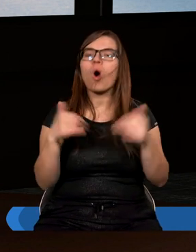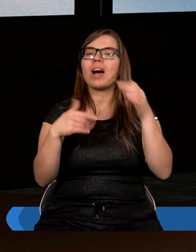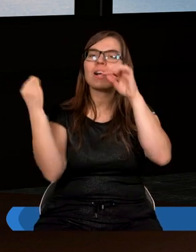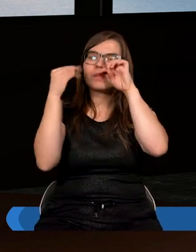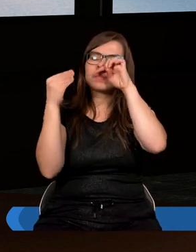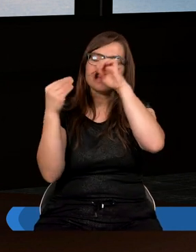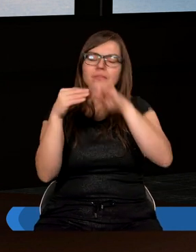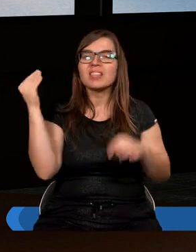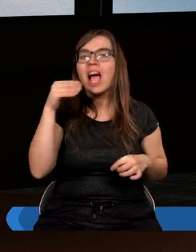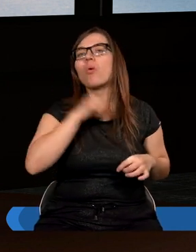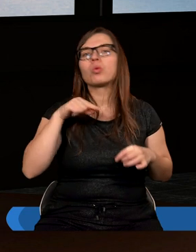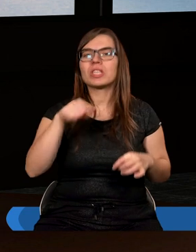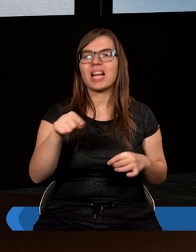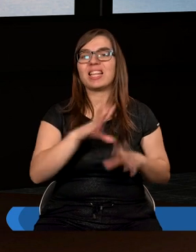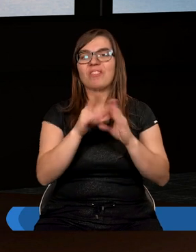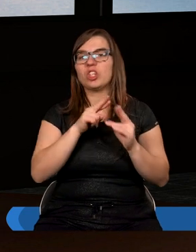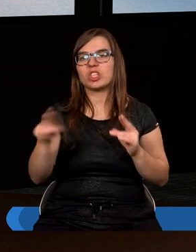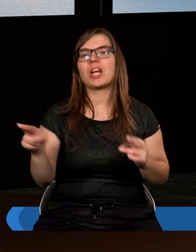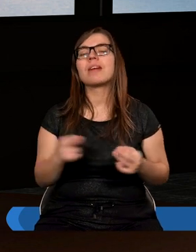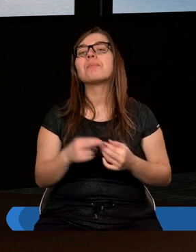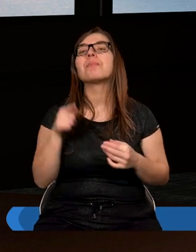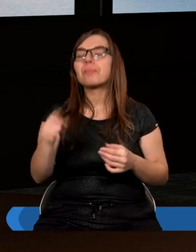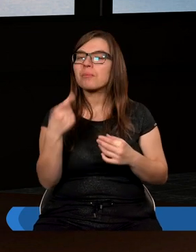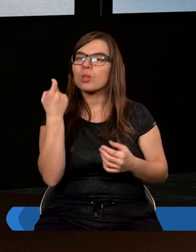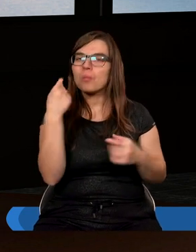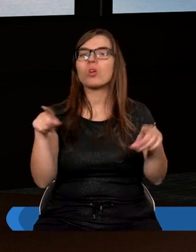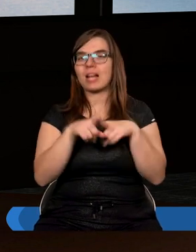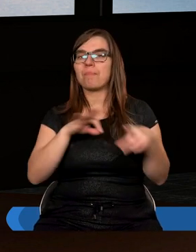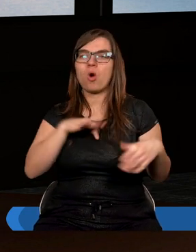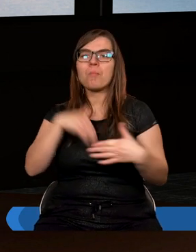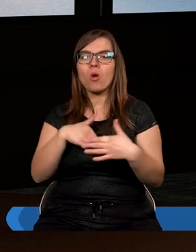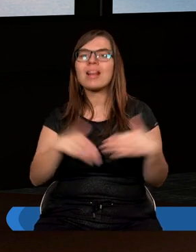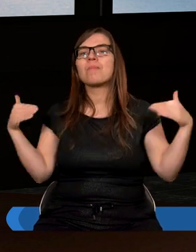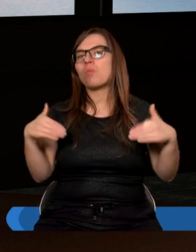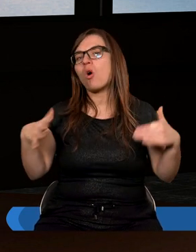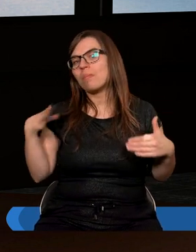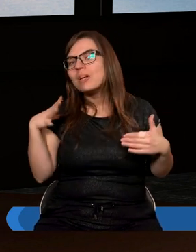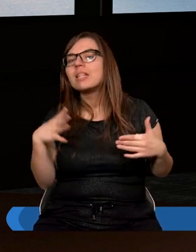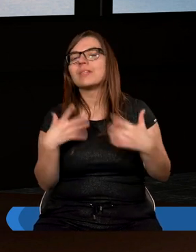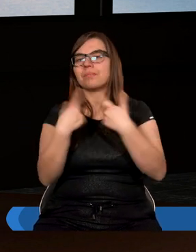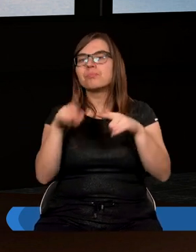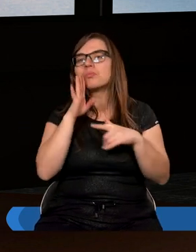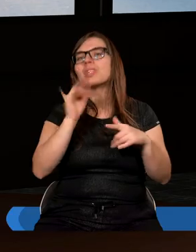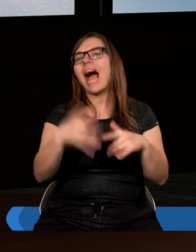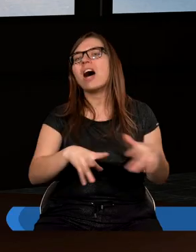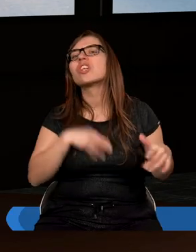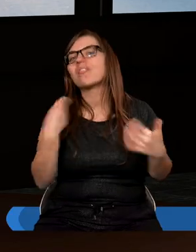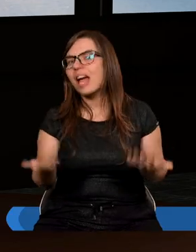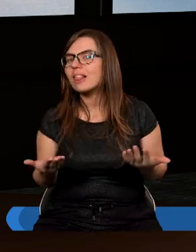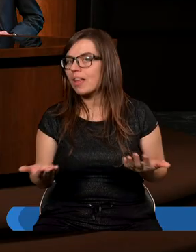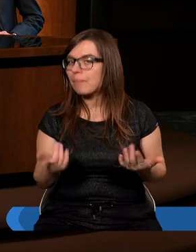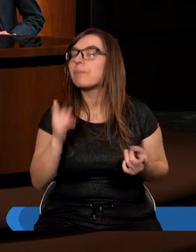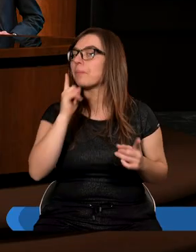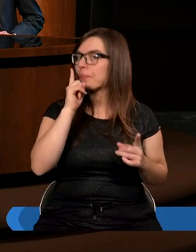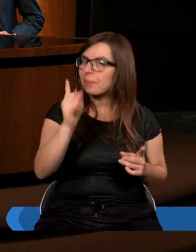zwycięstwo i w tym momencie to moje postępowanie może być uznane jako święte. Natomiast